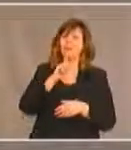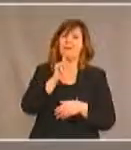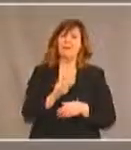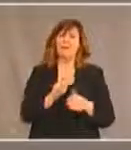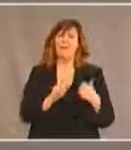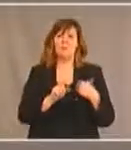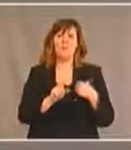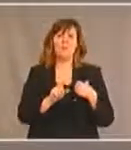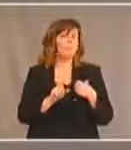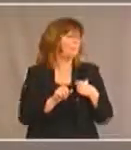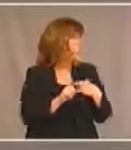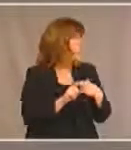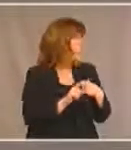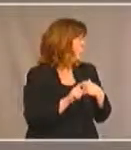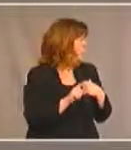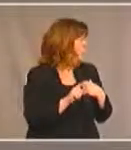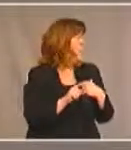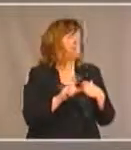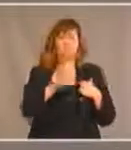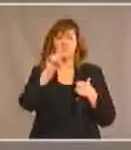la réponse que je donnerai est celle-ci